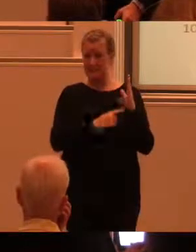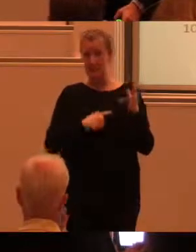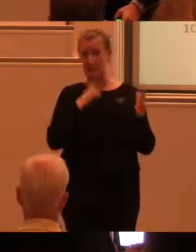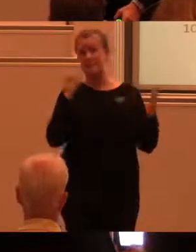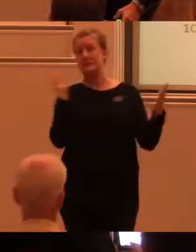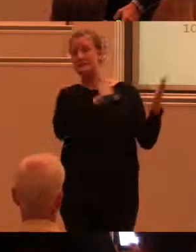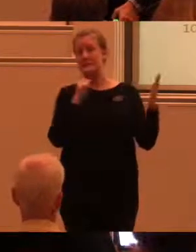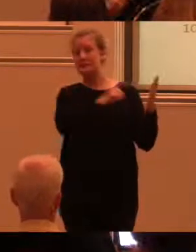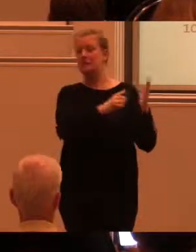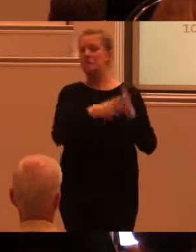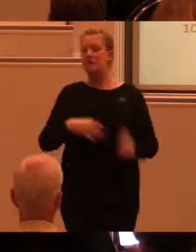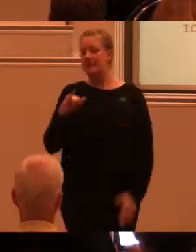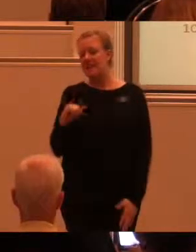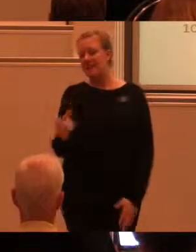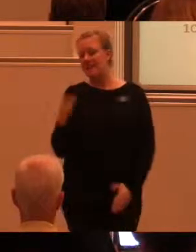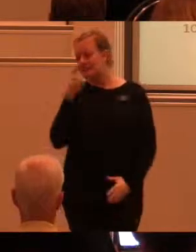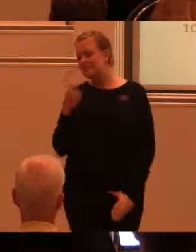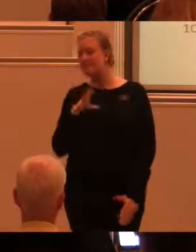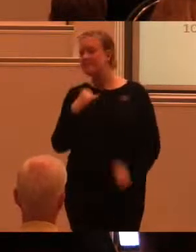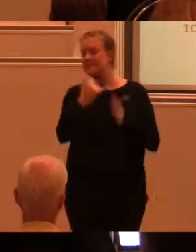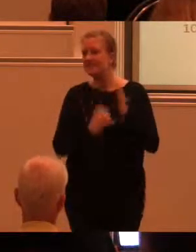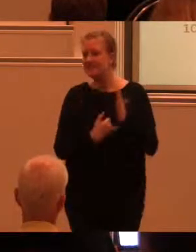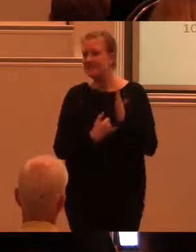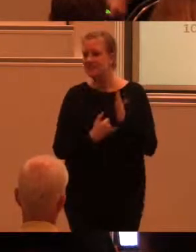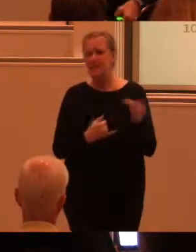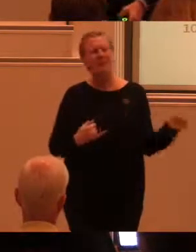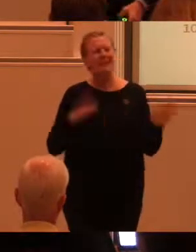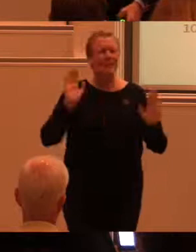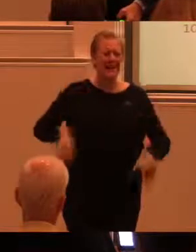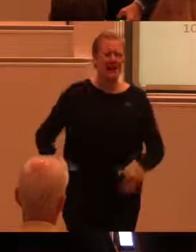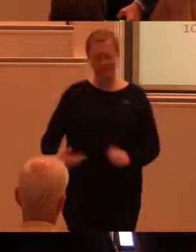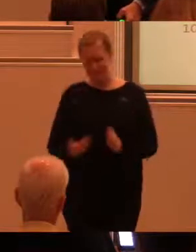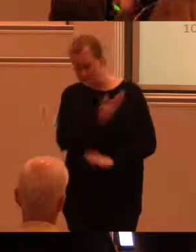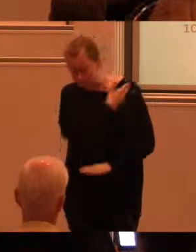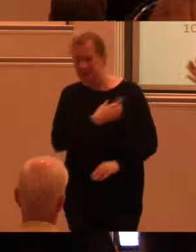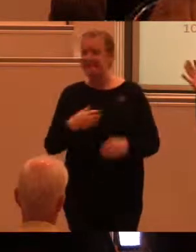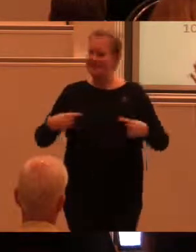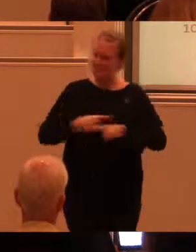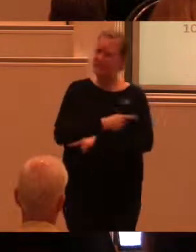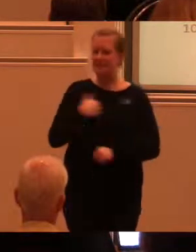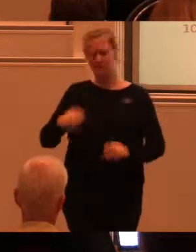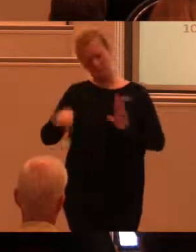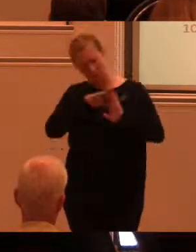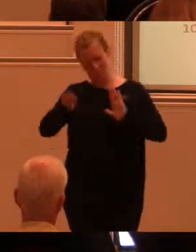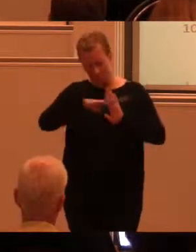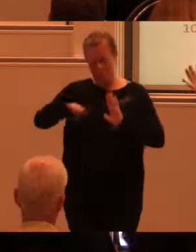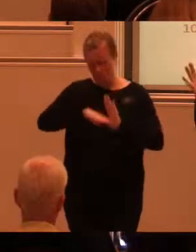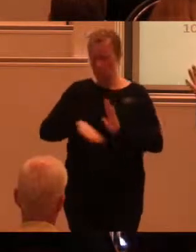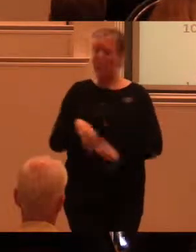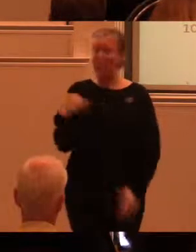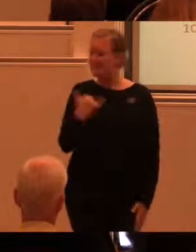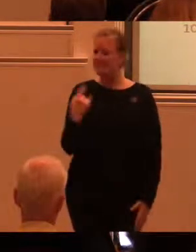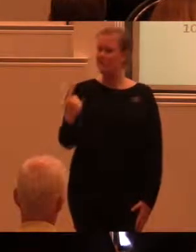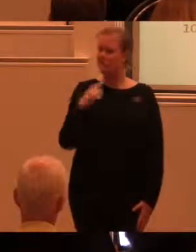IT-perspektivet inte var med. Ska vi inte göra någonting nu istället? Nu lägger vi upp de här tio rubrikerna